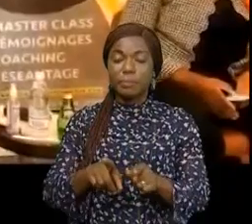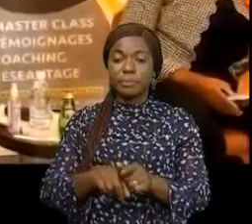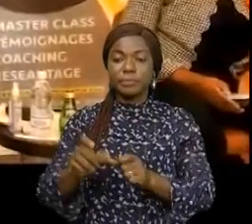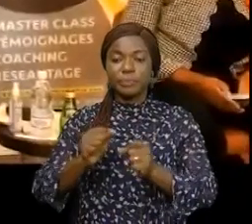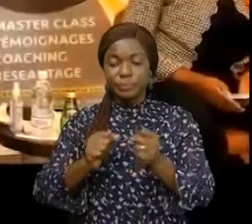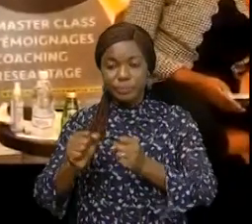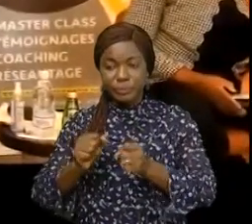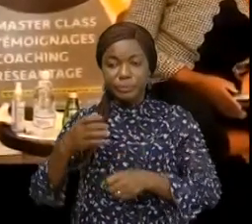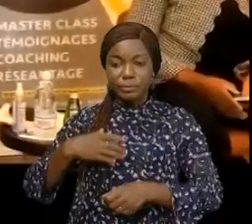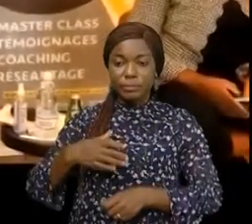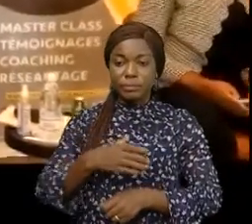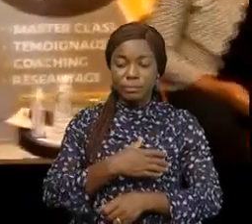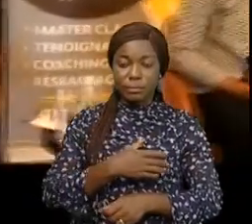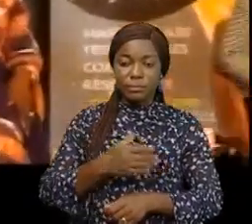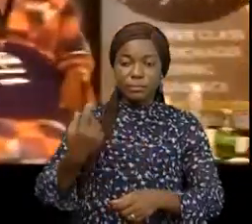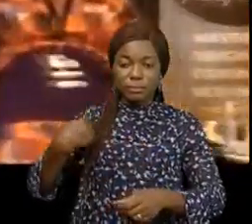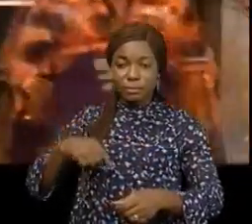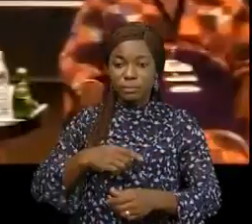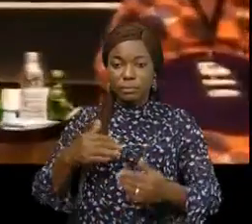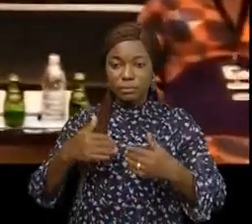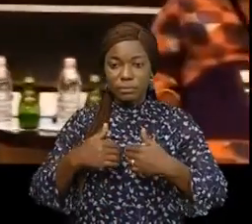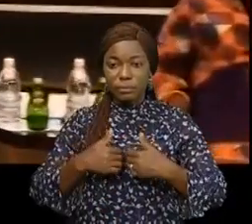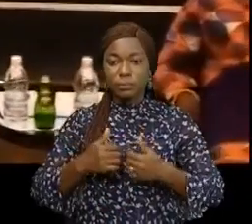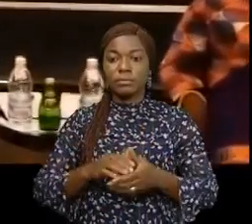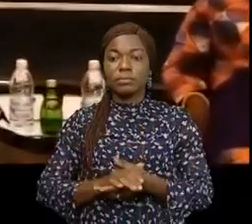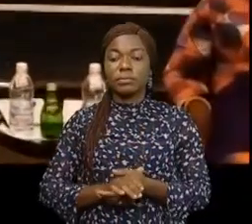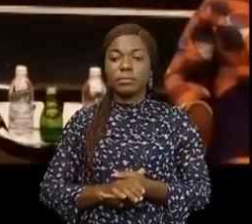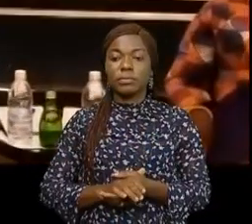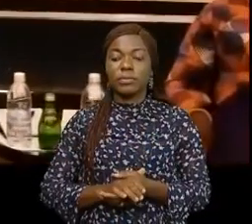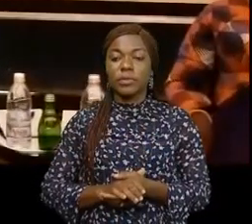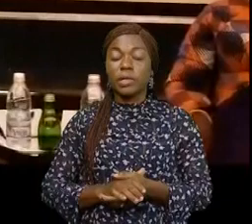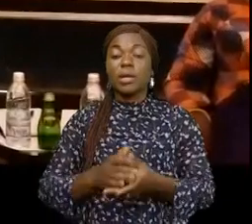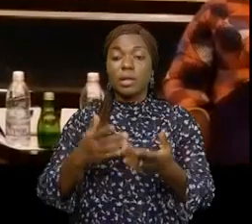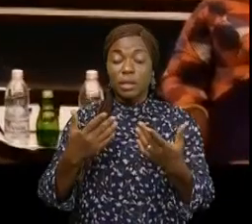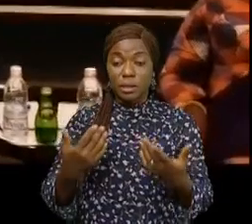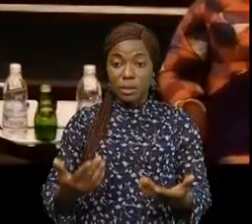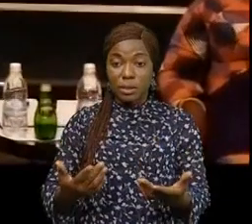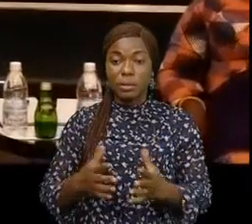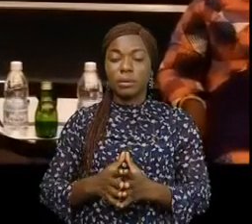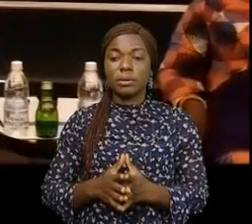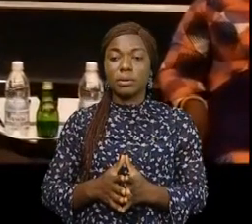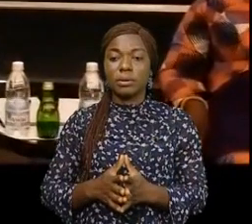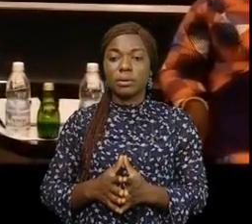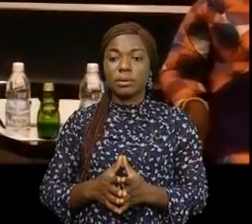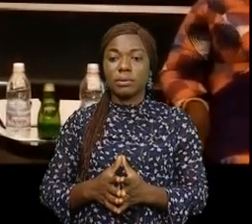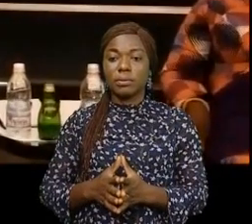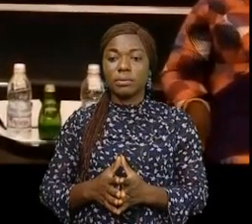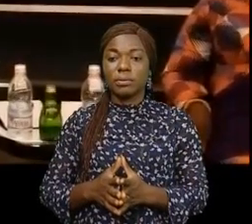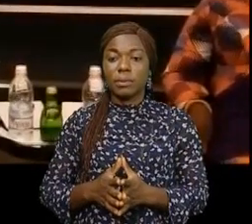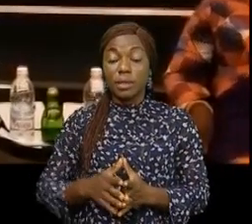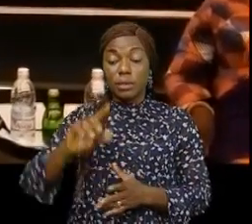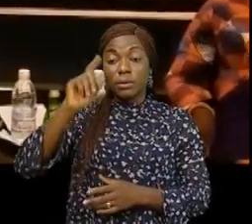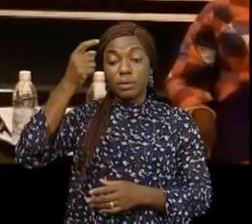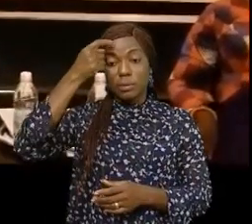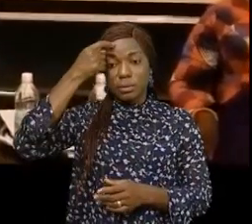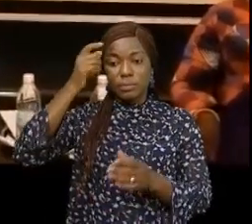des femmes que nous avons eu à mener pour avoir une plus grande représentation des femmes au sein du gouvernement